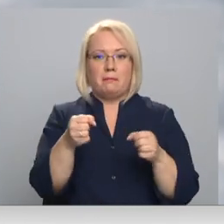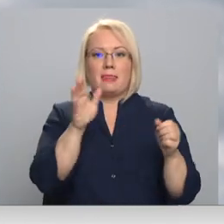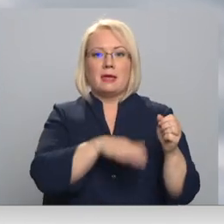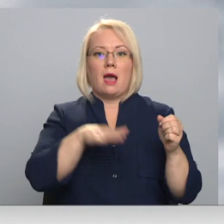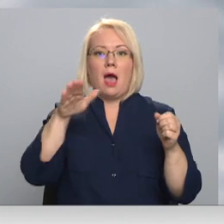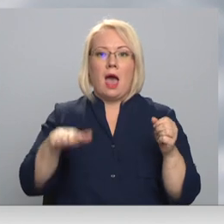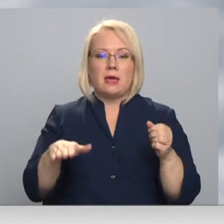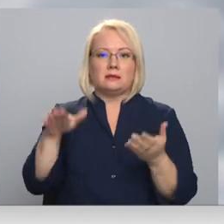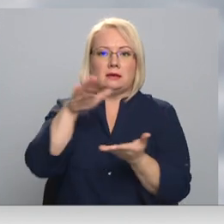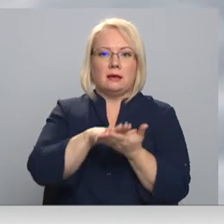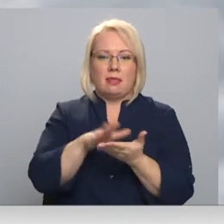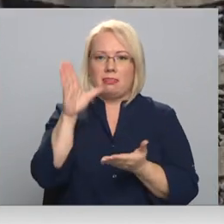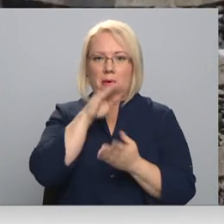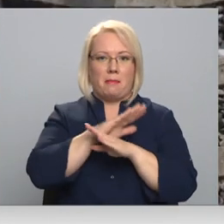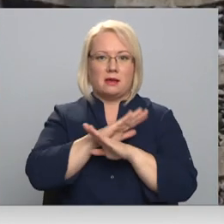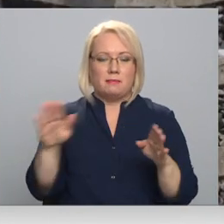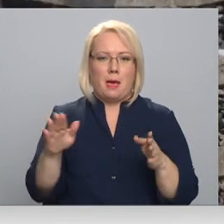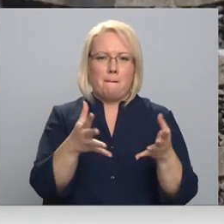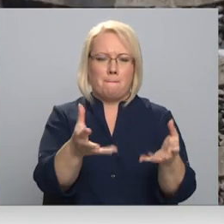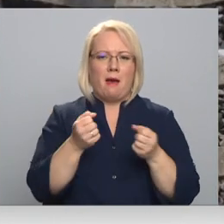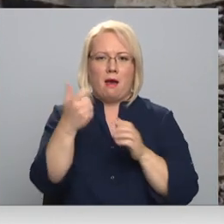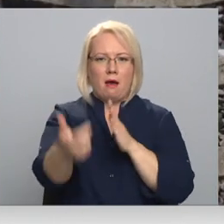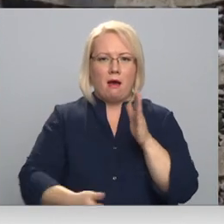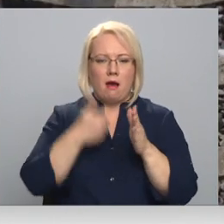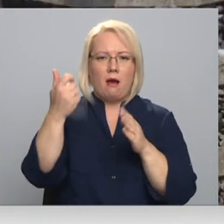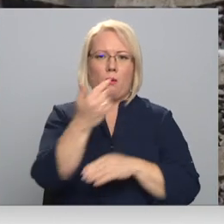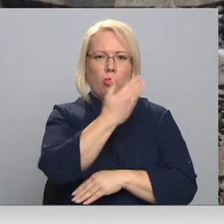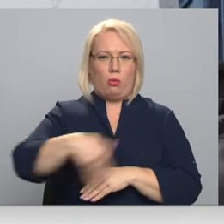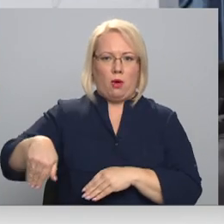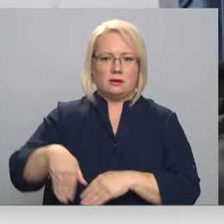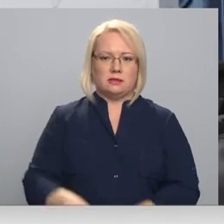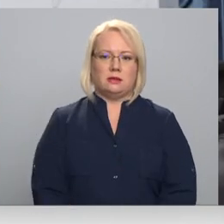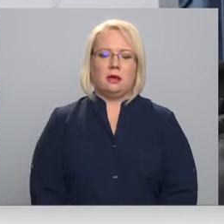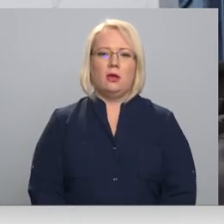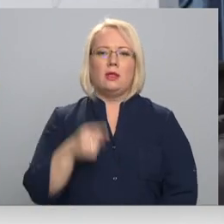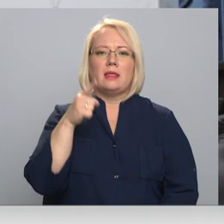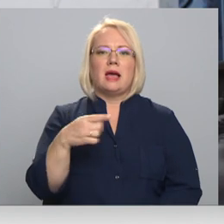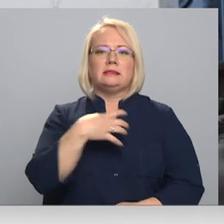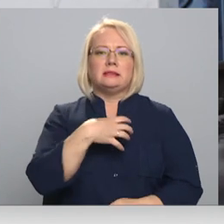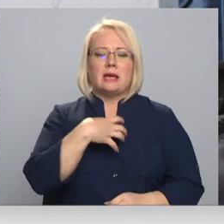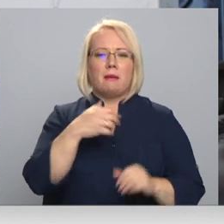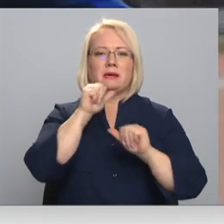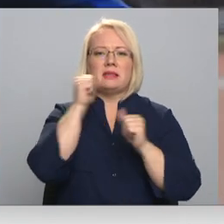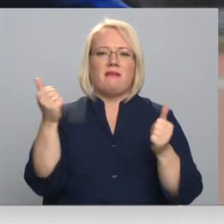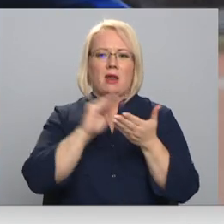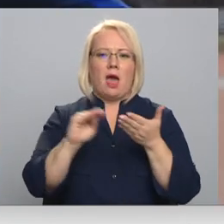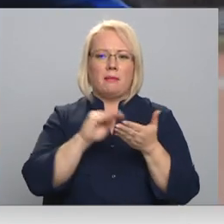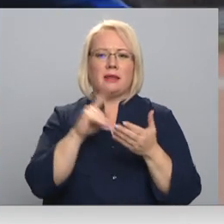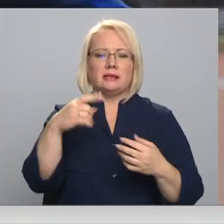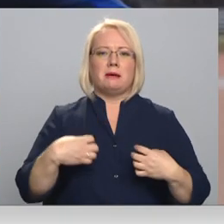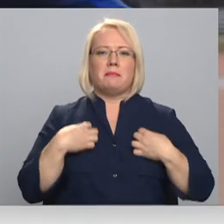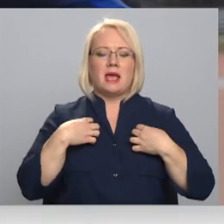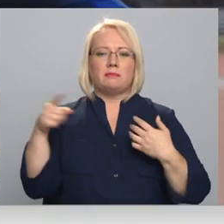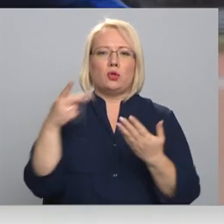kāpšļiem viņš uzlikt nepaspēja. Tās ierāva zem riteņiem un norāva. Tādas apas nevar apraksīt, bet tas ir ļoti briesmīgi, ka tu guli